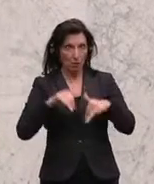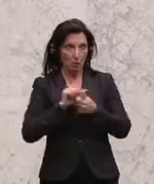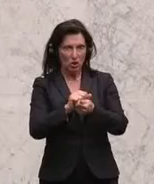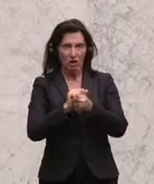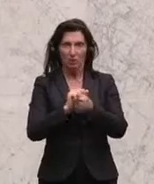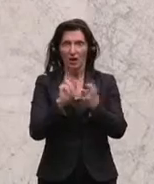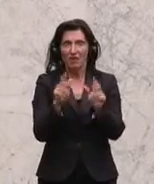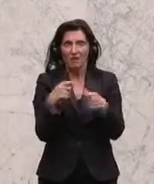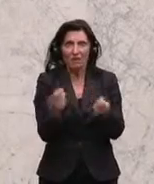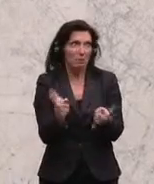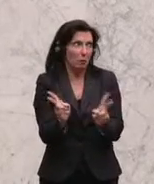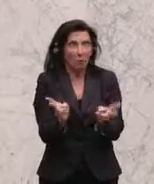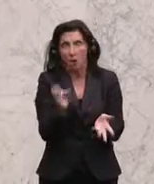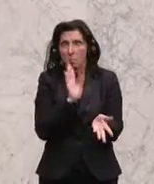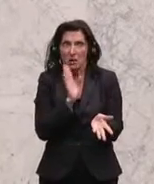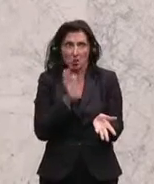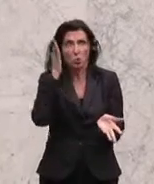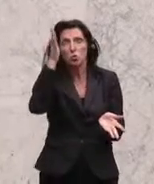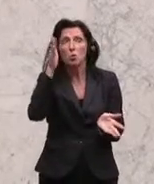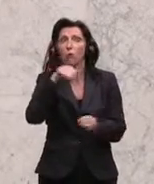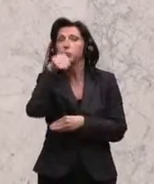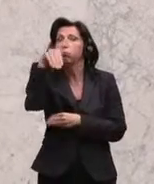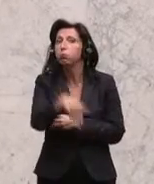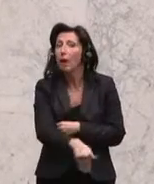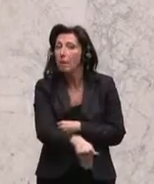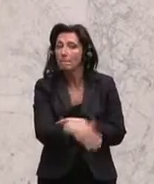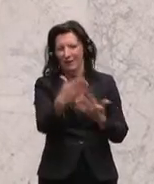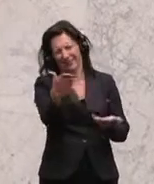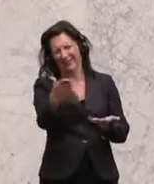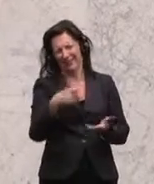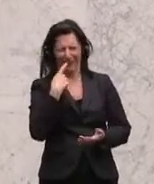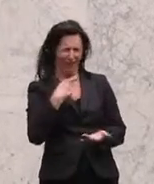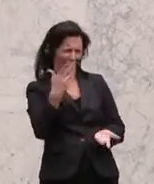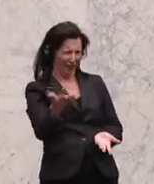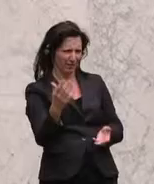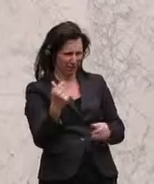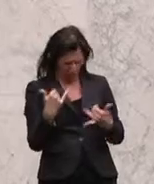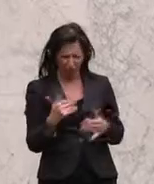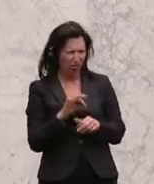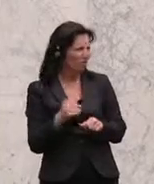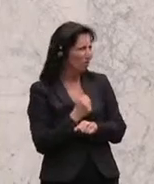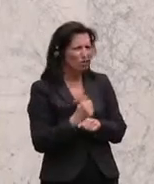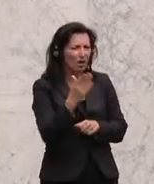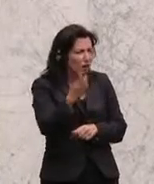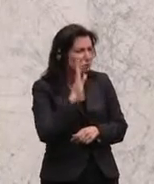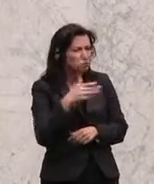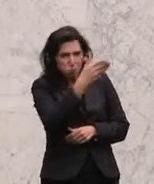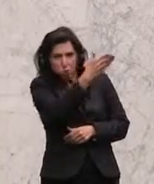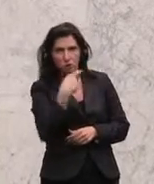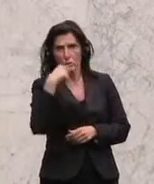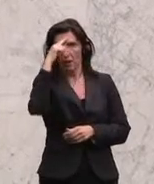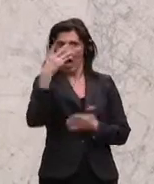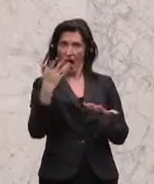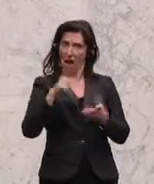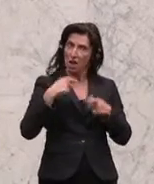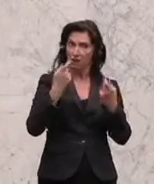verlieren. Ob das die Pension oder das Gesamt, angenehm an Ihnen wird es schlechter, irgendwie, nicht wegen der Rede, also es war ein anstrengender Tag. Dagegen sind Spital, Sie werden dort versorgt,